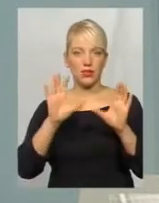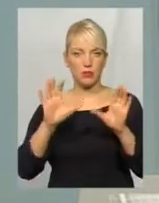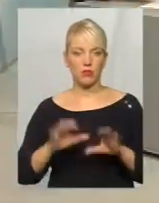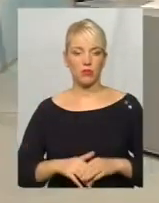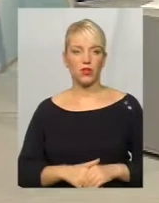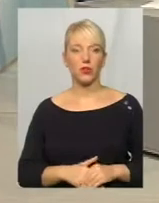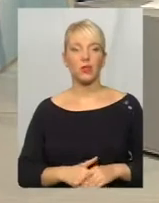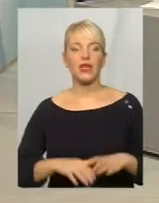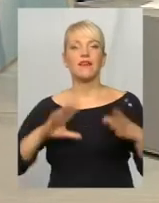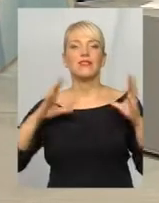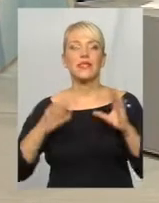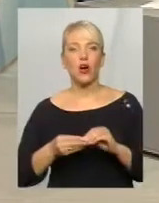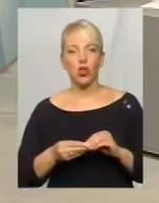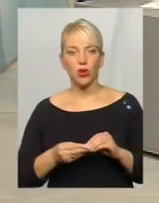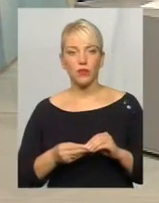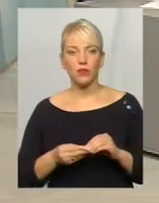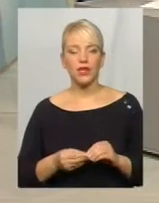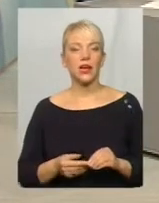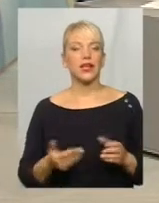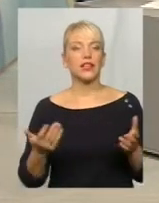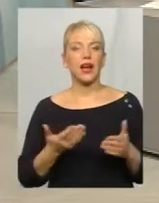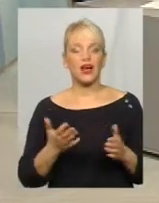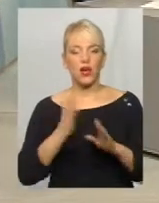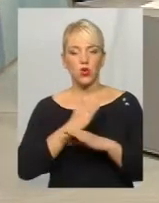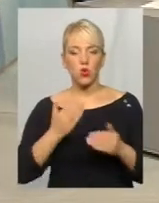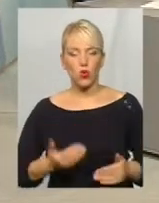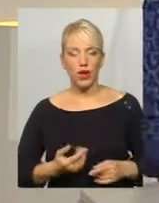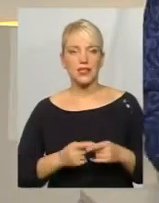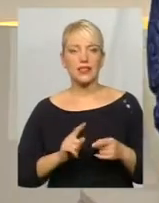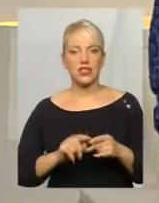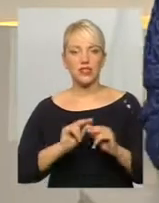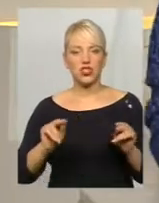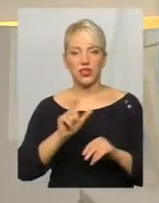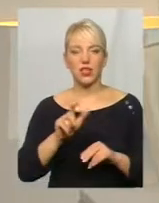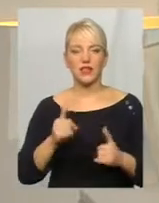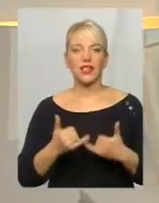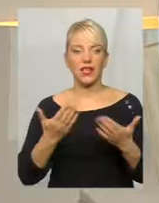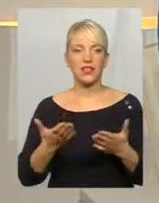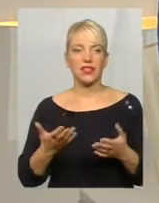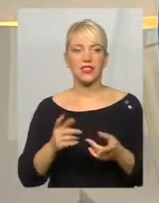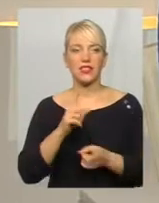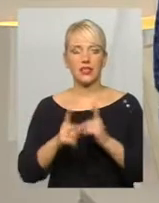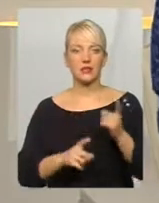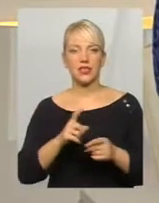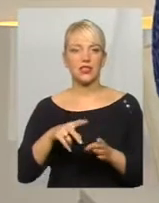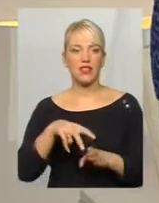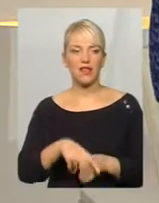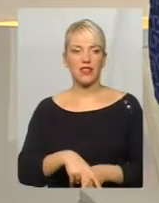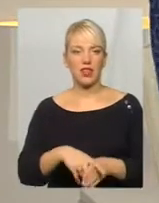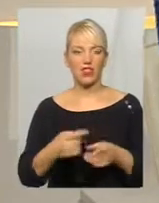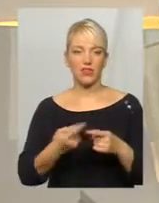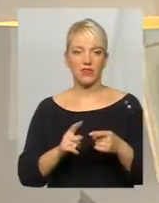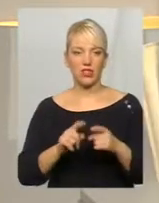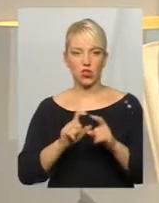Дякую, Завітович. Загалом, яка доля тих вчителів, для яких зміниться навантаження в цих школах?